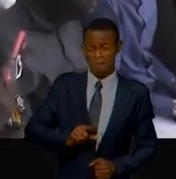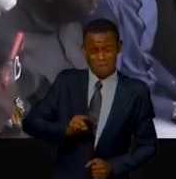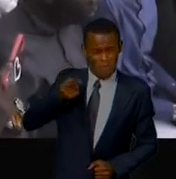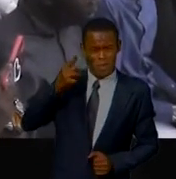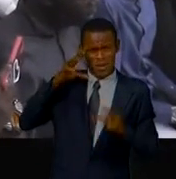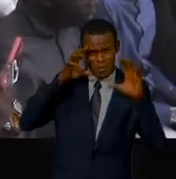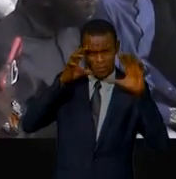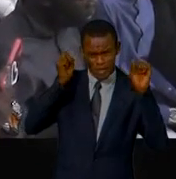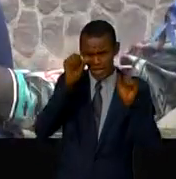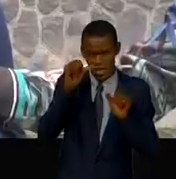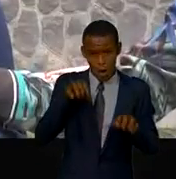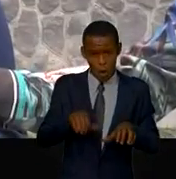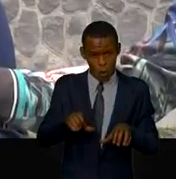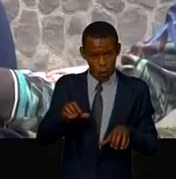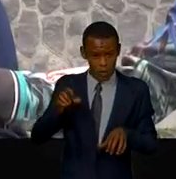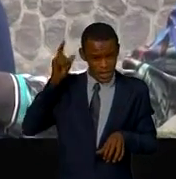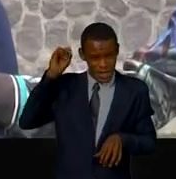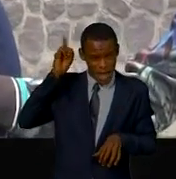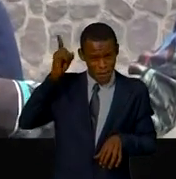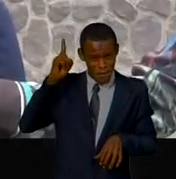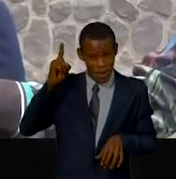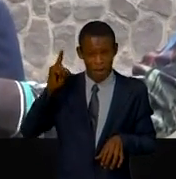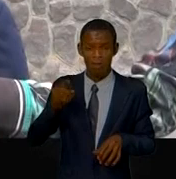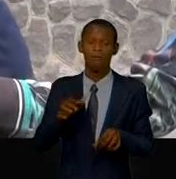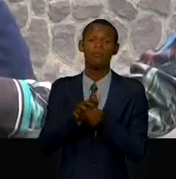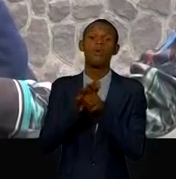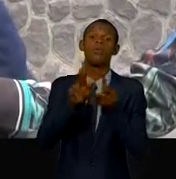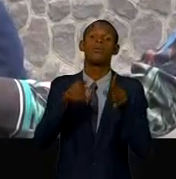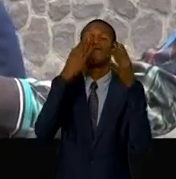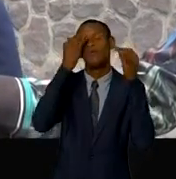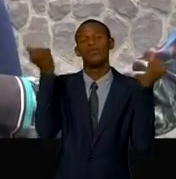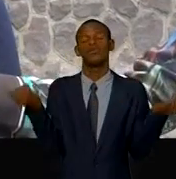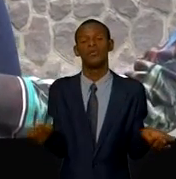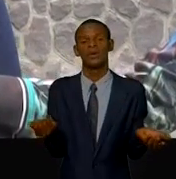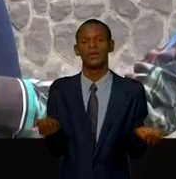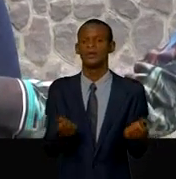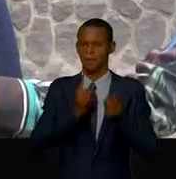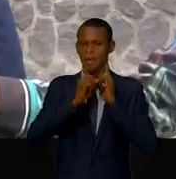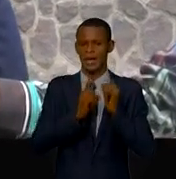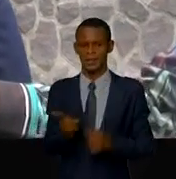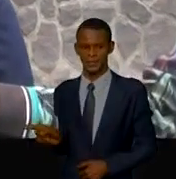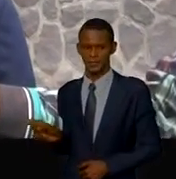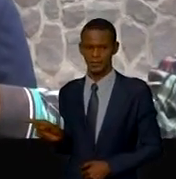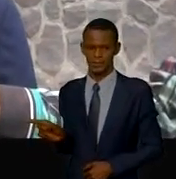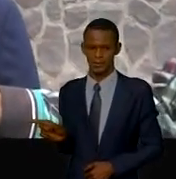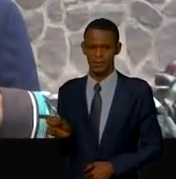1969. Nous avons dit merci que Dieu ait